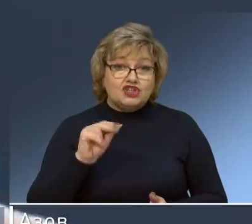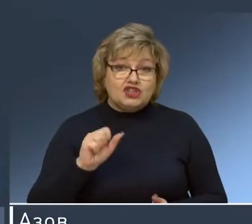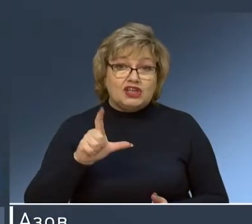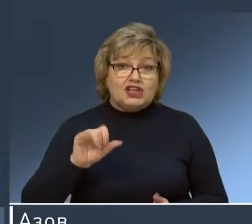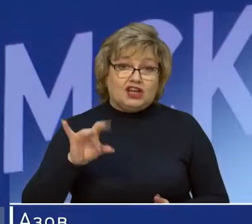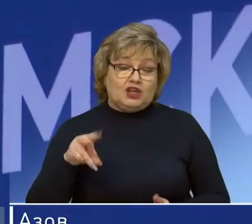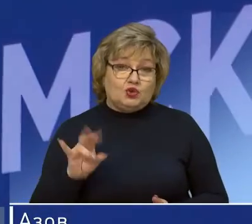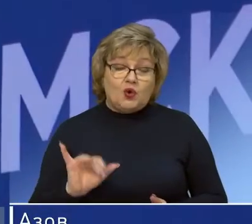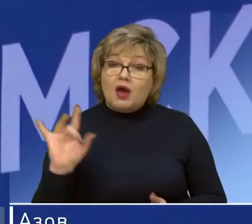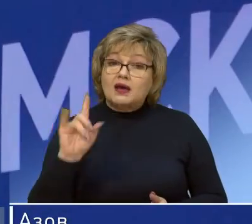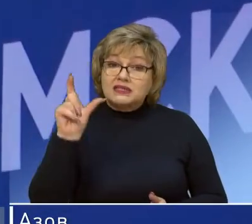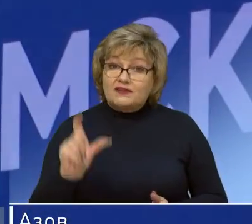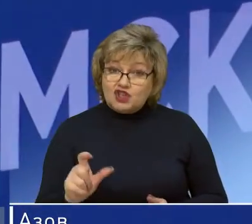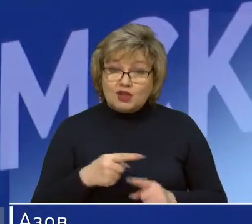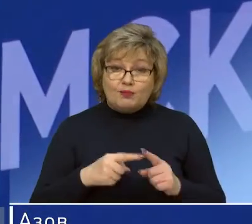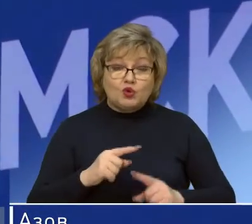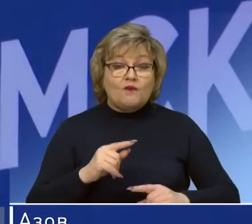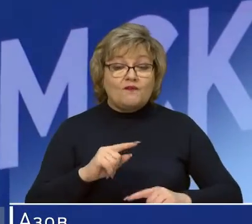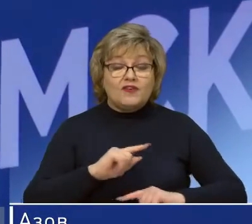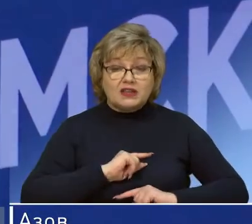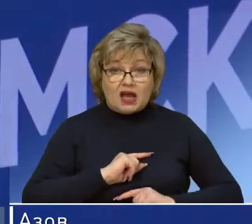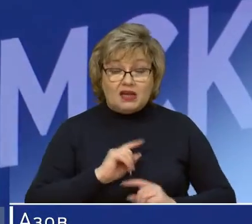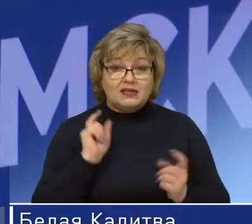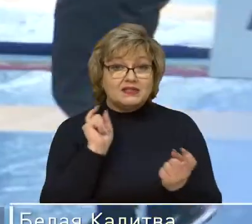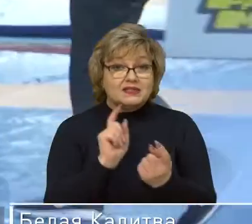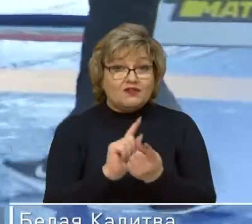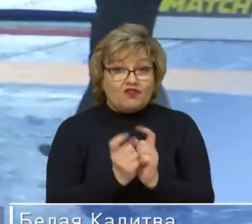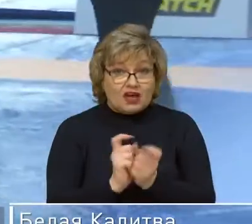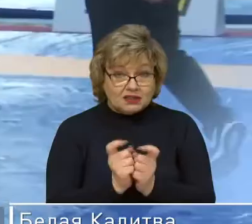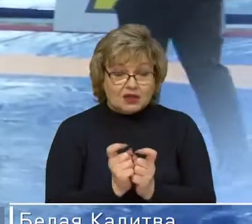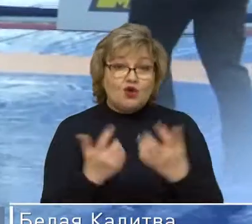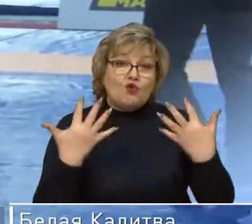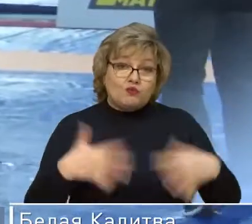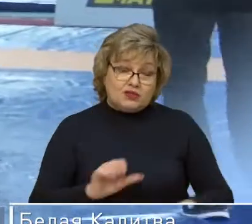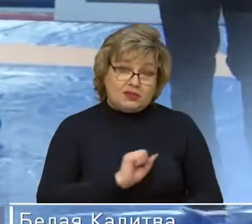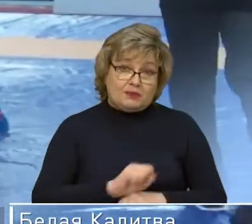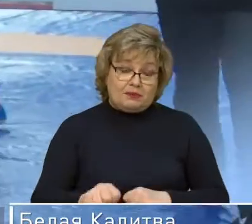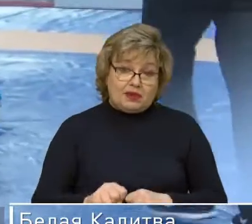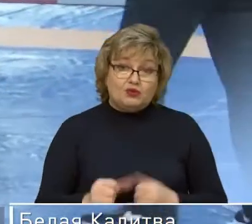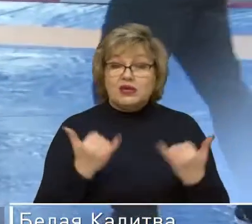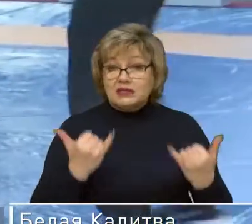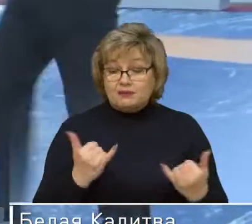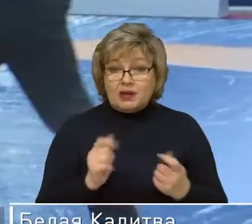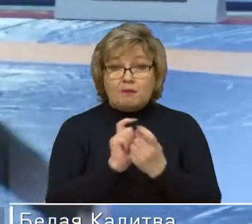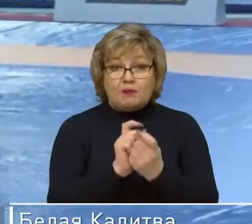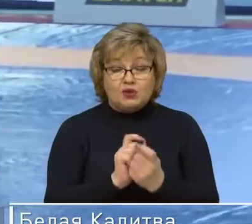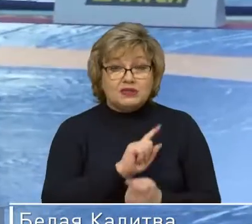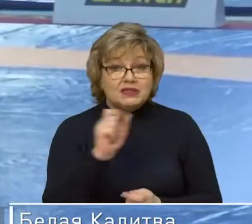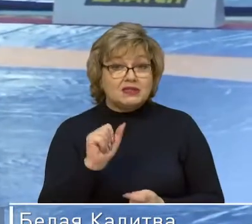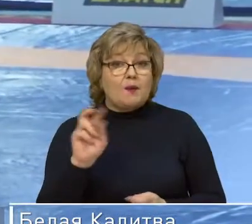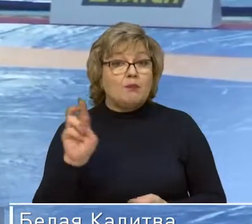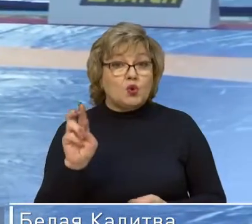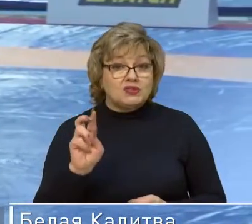Чехиркину. Ростовчанин в полуфинальной схватке за три секунды до окончания упустил победу. И теперь поборется только за